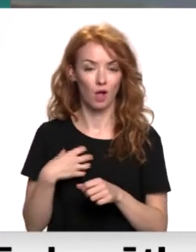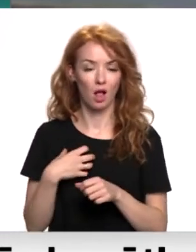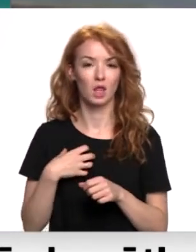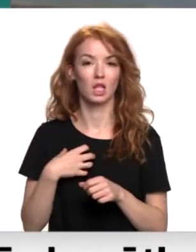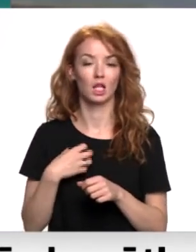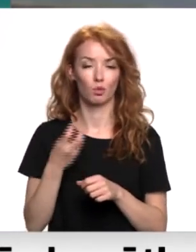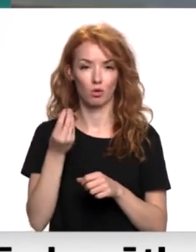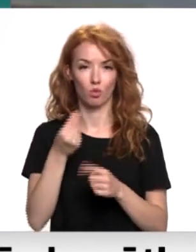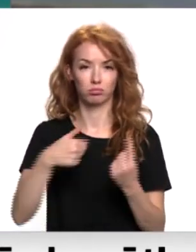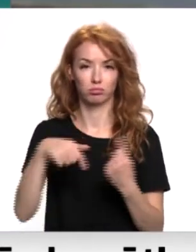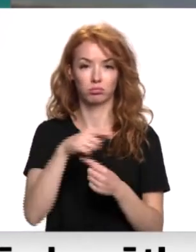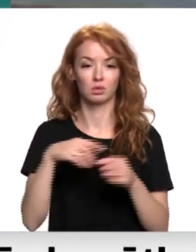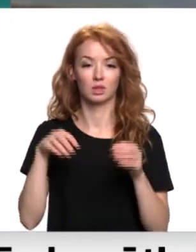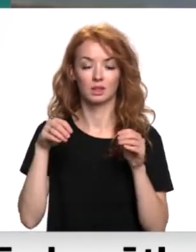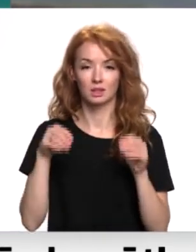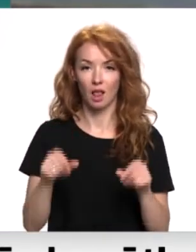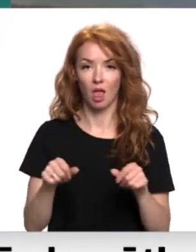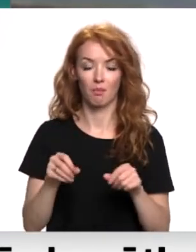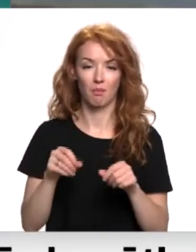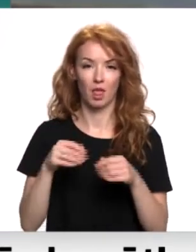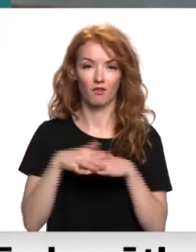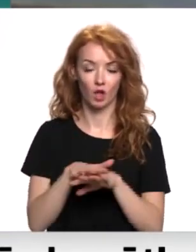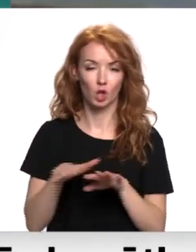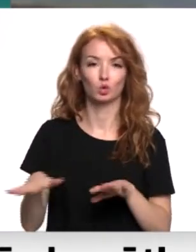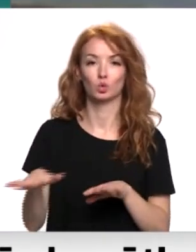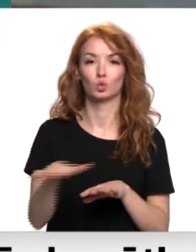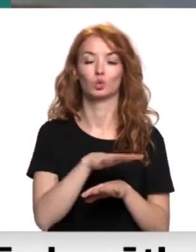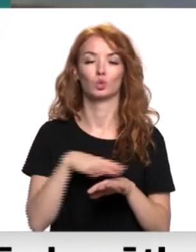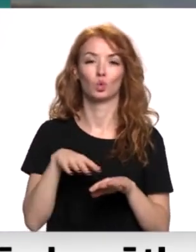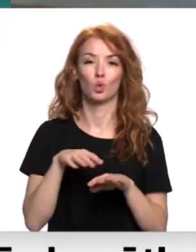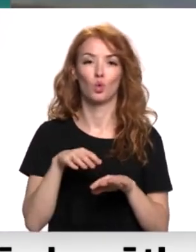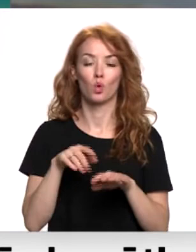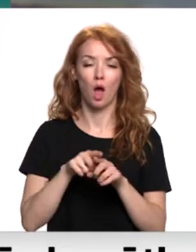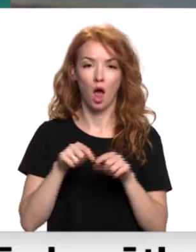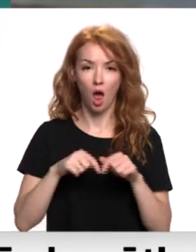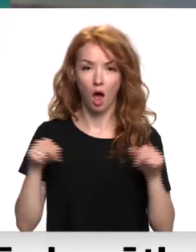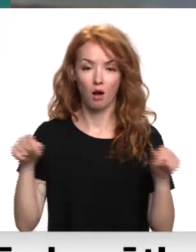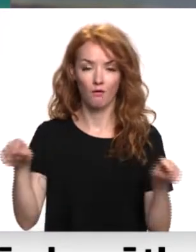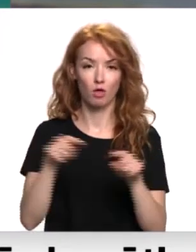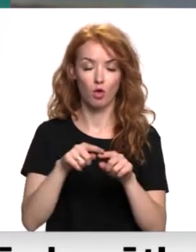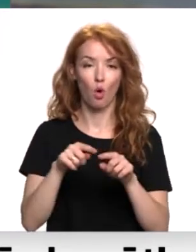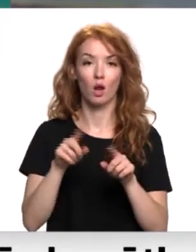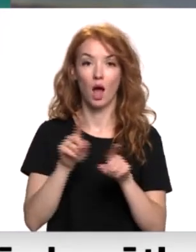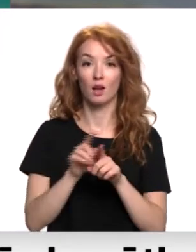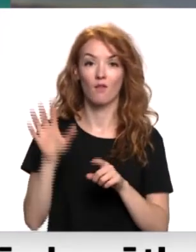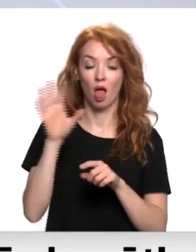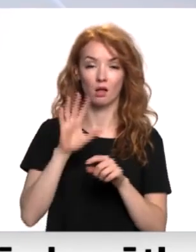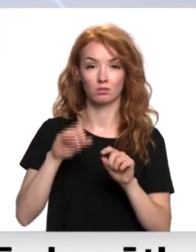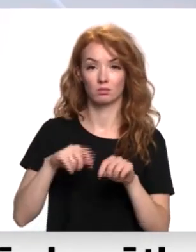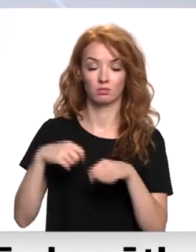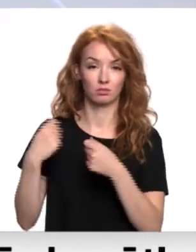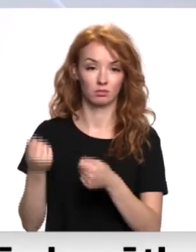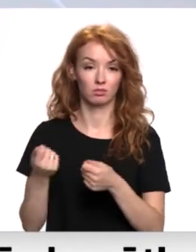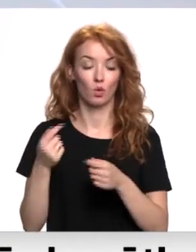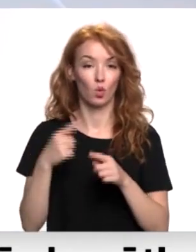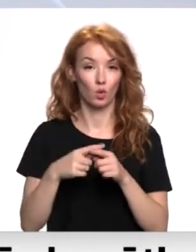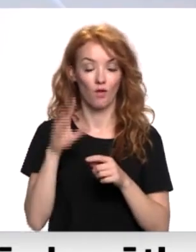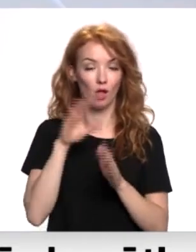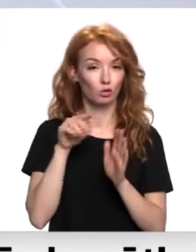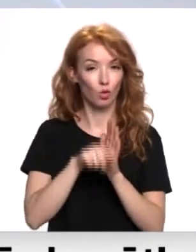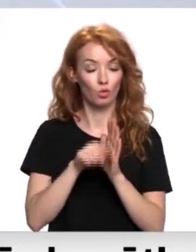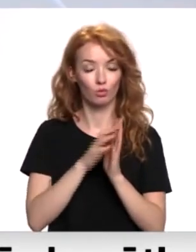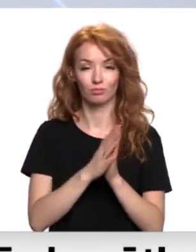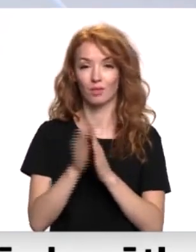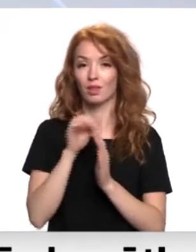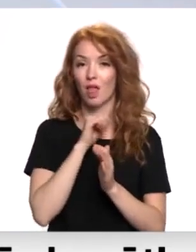aktīvi, zeme, infrastruktūra, akvatorija ostas, gan valsts, kas ir nodoti valdījumā. Valsts kontroli aicina